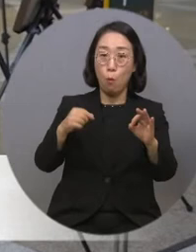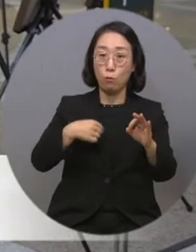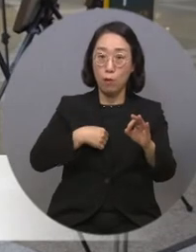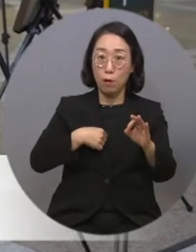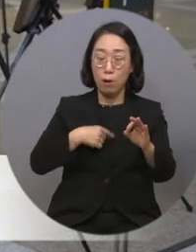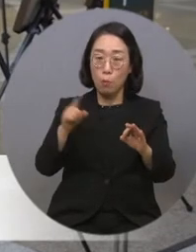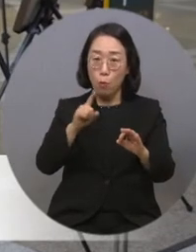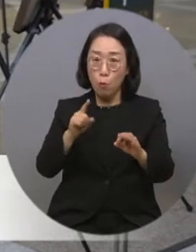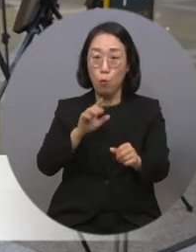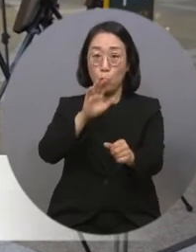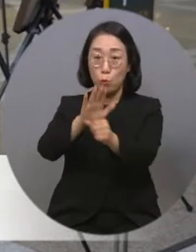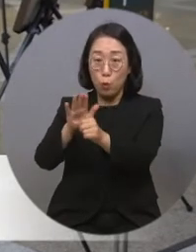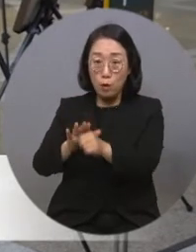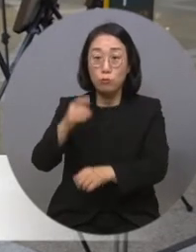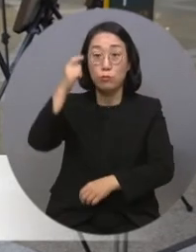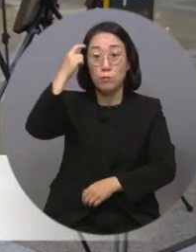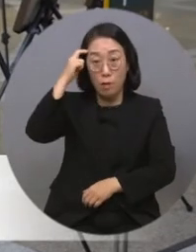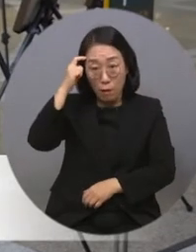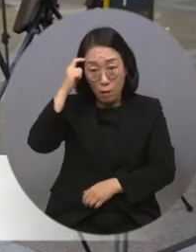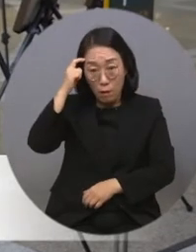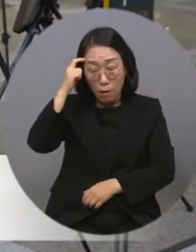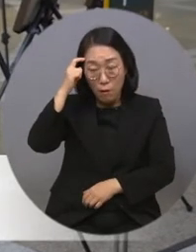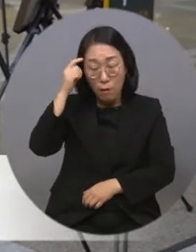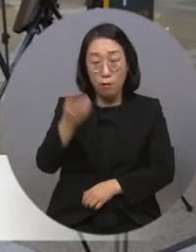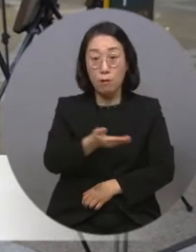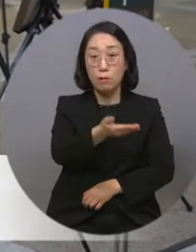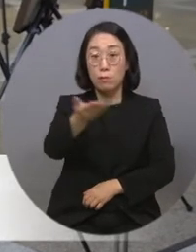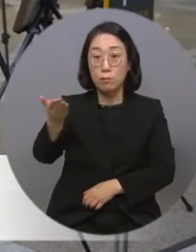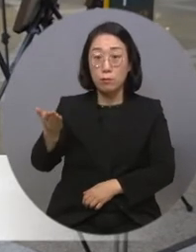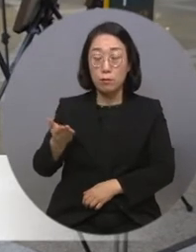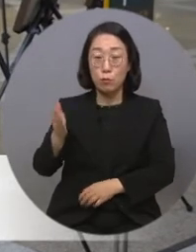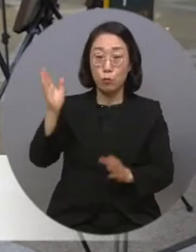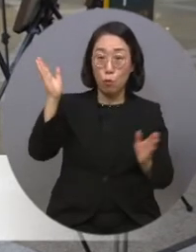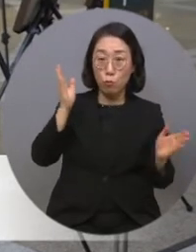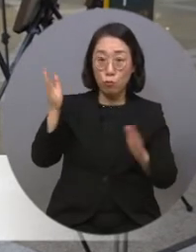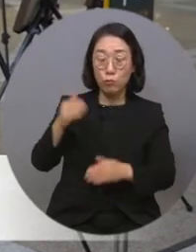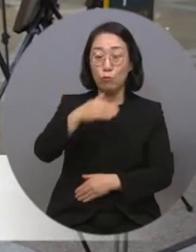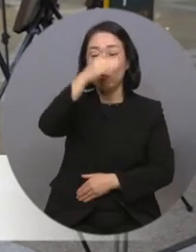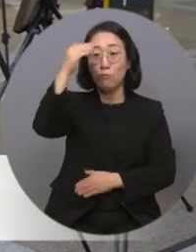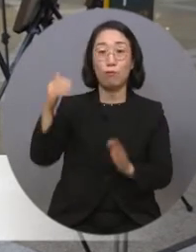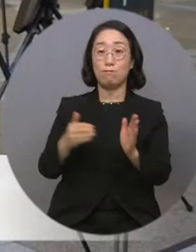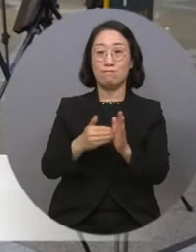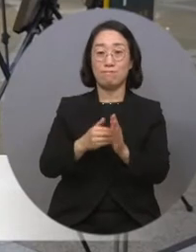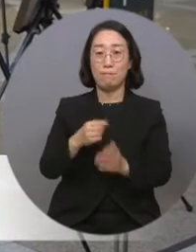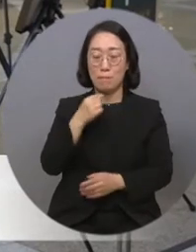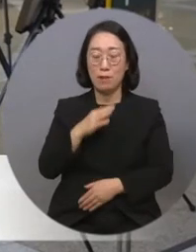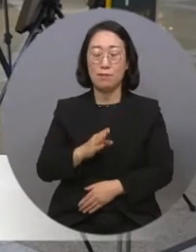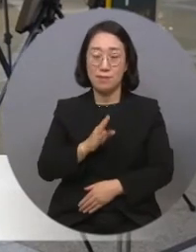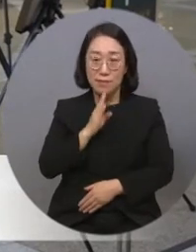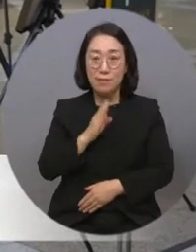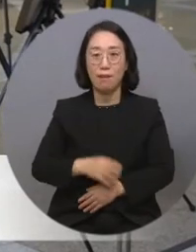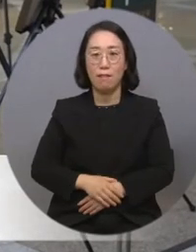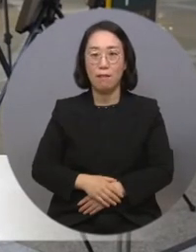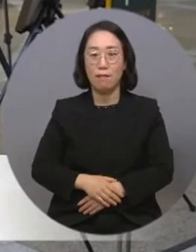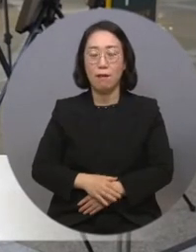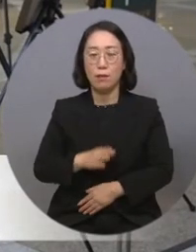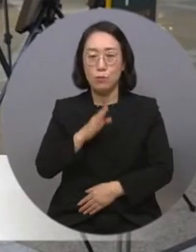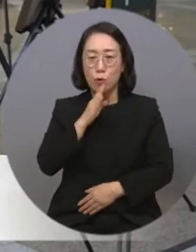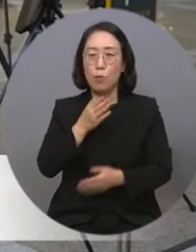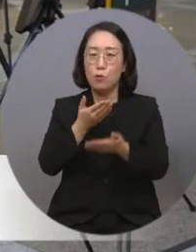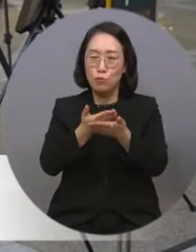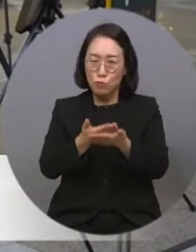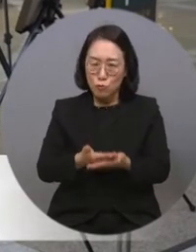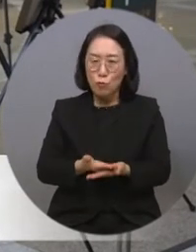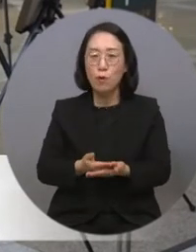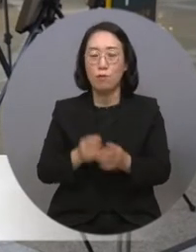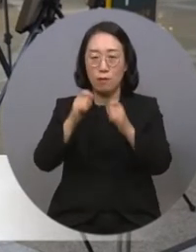뭔가를 기여하려고 갔다가 그냥 그분들이 하는 거 그냥 구경하다 온 거예요. 진심으로. 정말 소중한 걸 많이